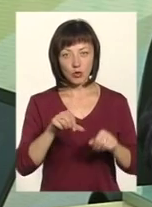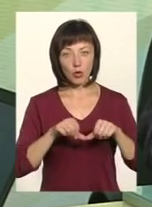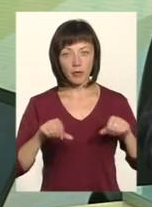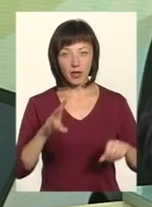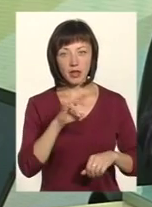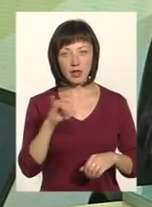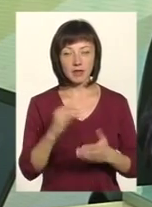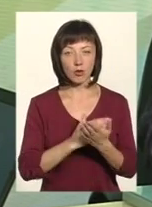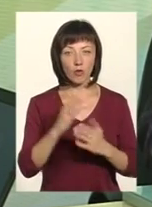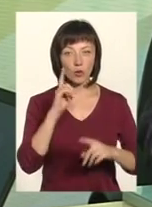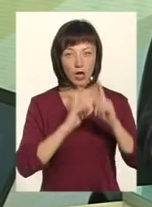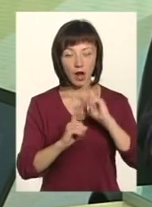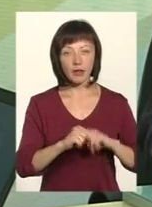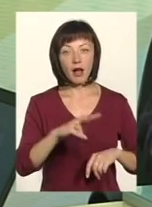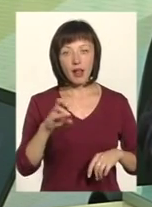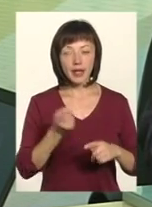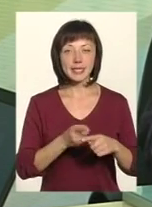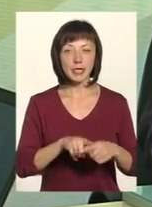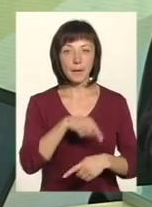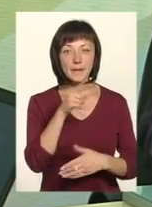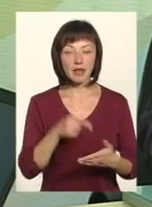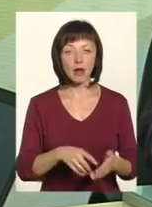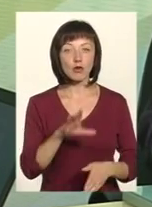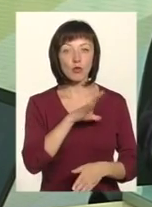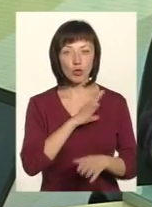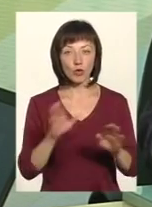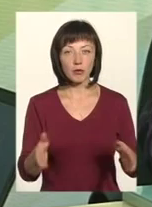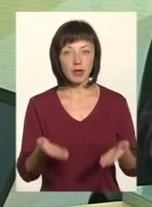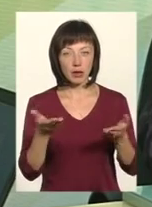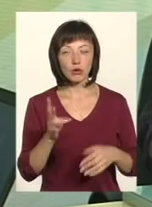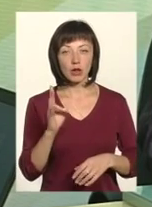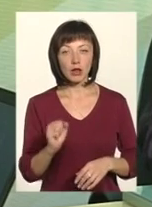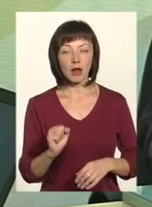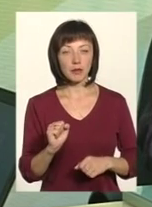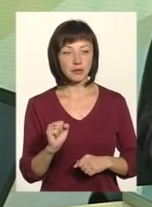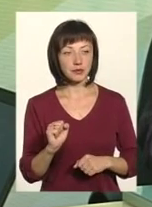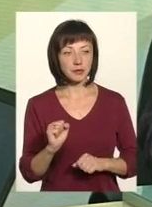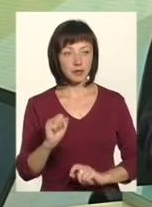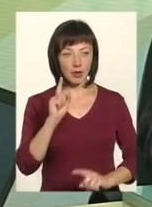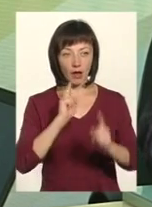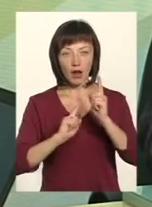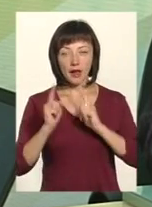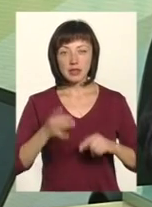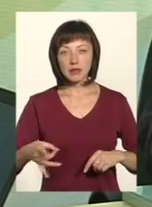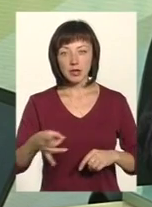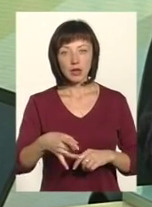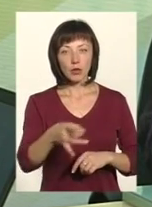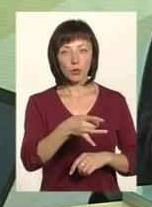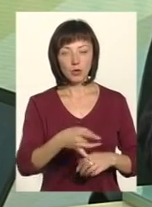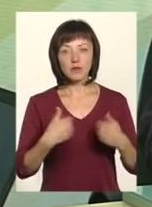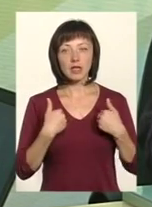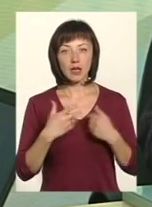ні з Верховної Ради. Але це питання було піднято, зокрема, на Раді регіонів. І я